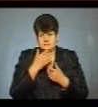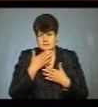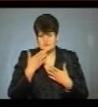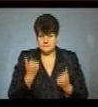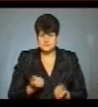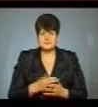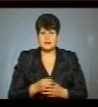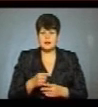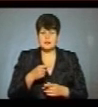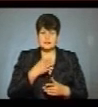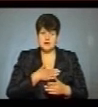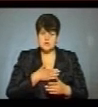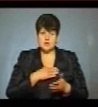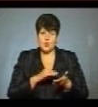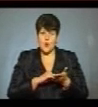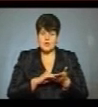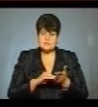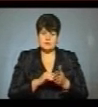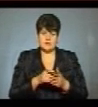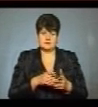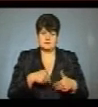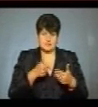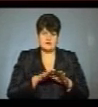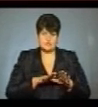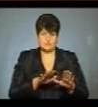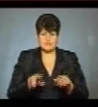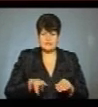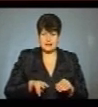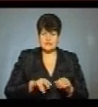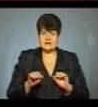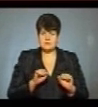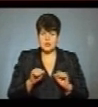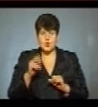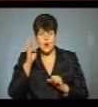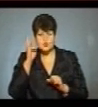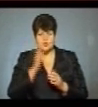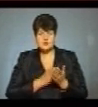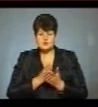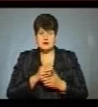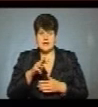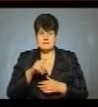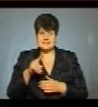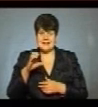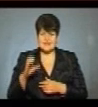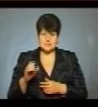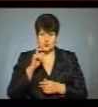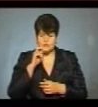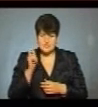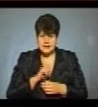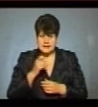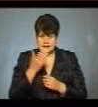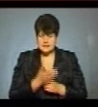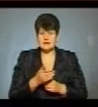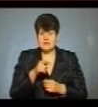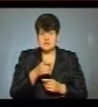За подробицями наші кореспонденти зверталися до заступника директора департаменту консульської служби МЗС України Василя Кирилича.